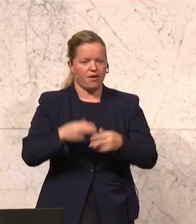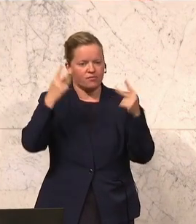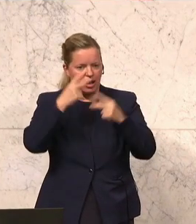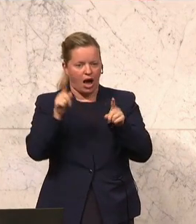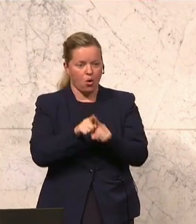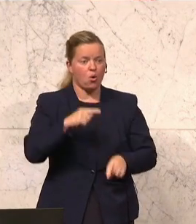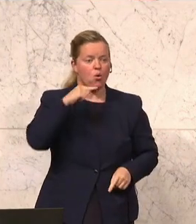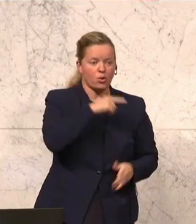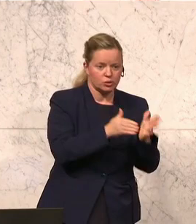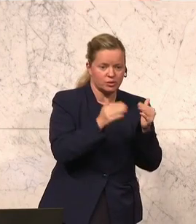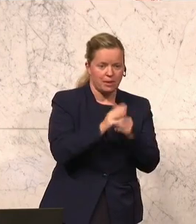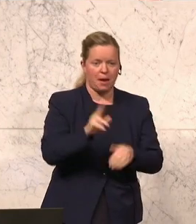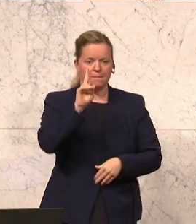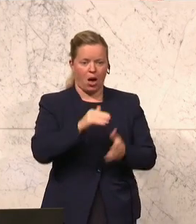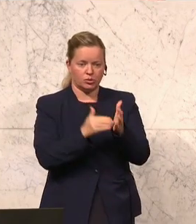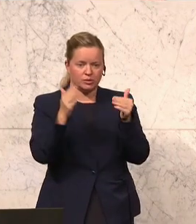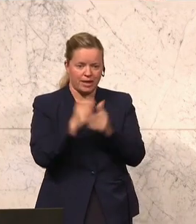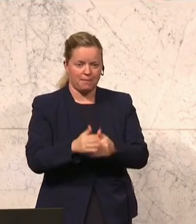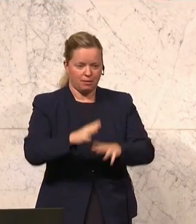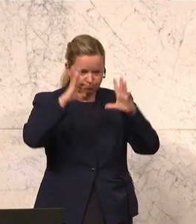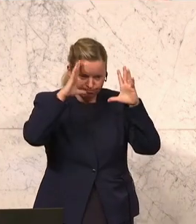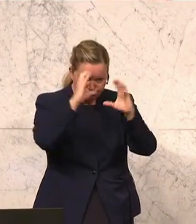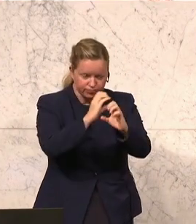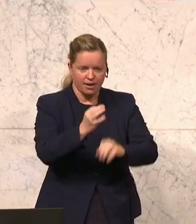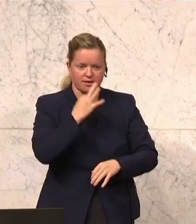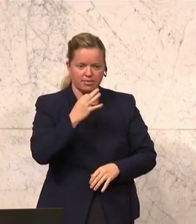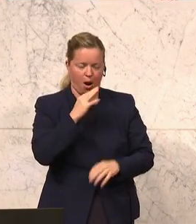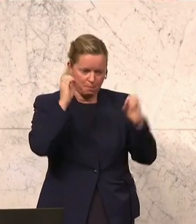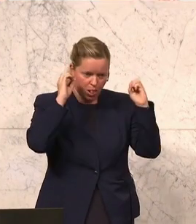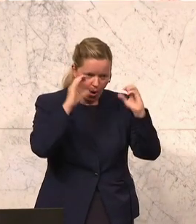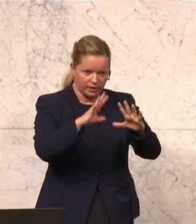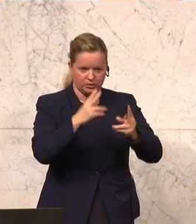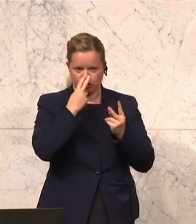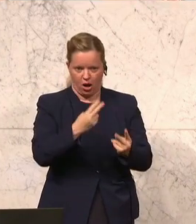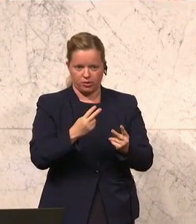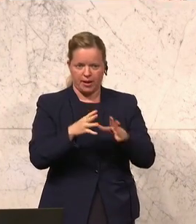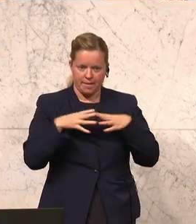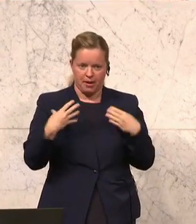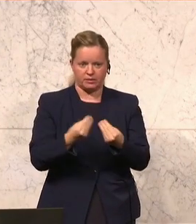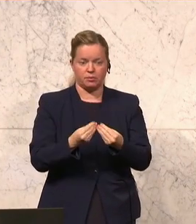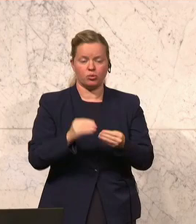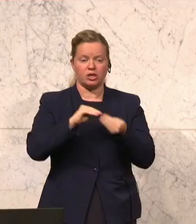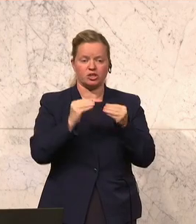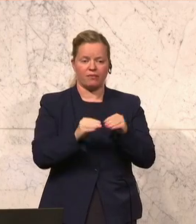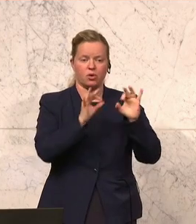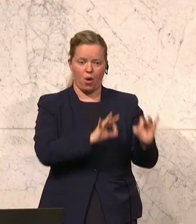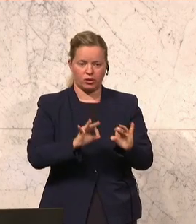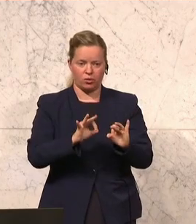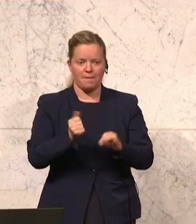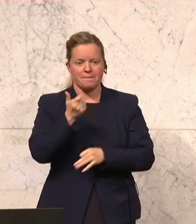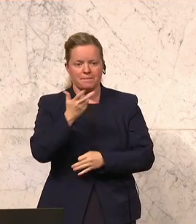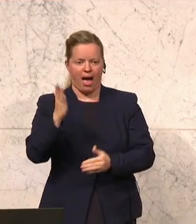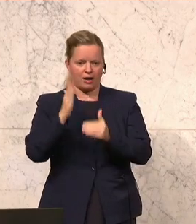das rote System und das blaue System entsprechend beleuchten. Für uns ist ja ganz interessant, dieses gemeinsam anbringen. Und zur Geschäftsordnung abschließend noch ein paar